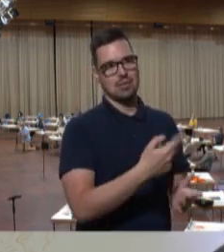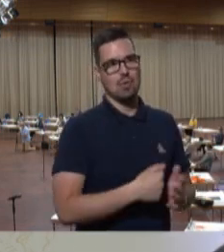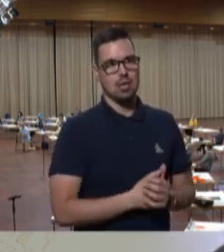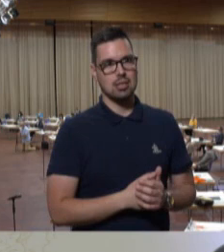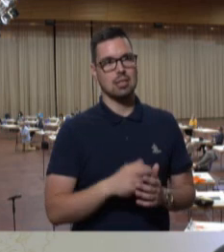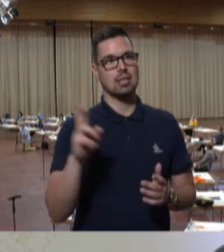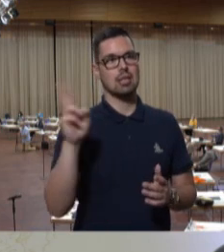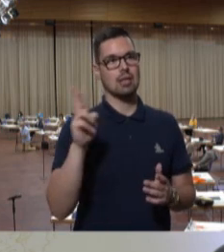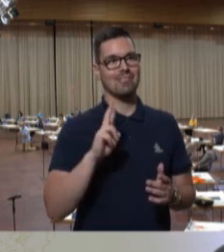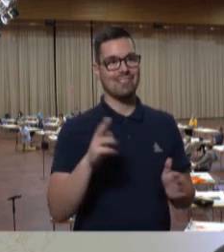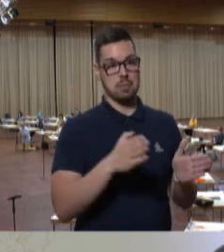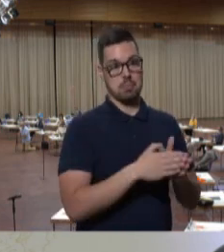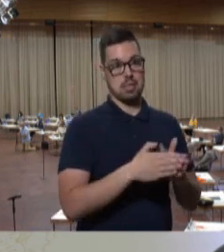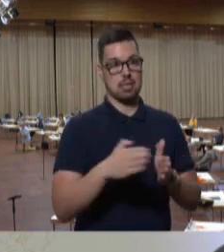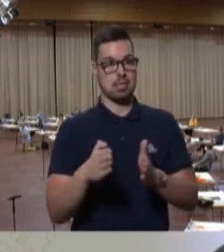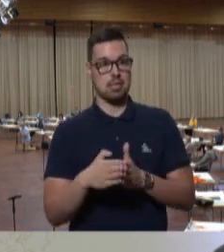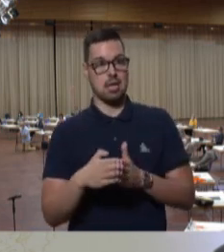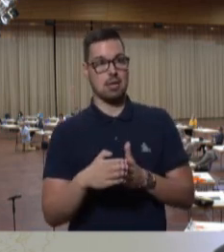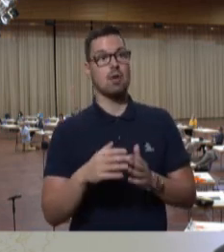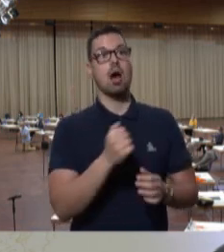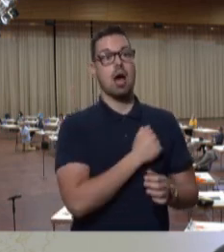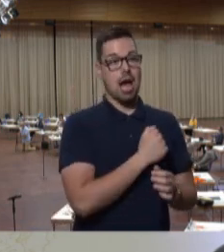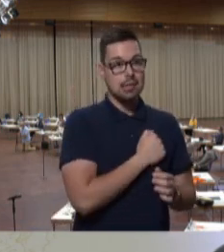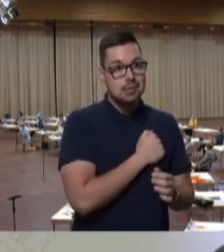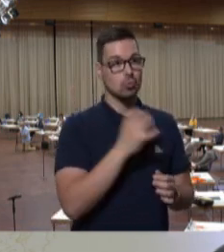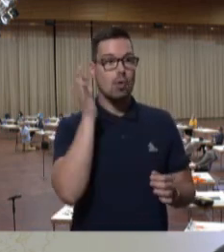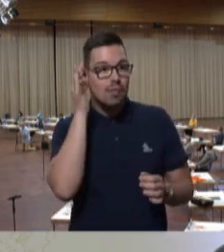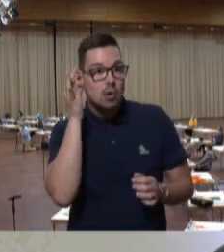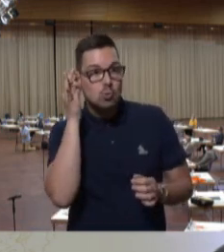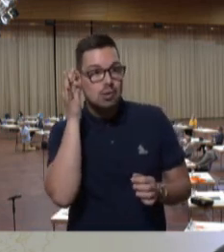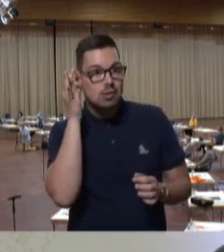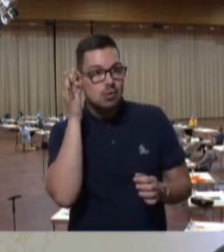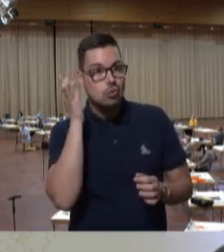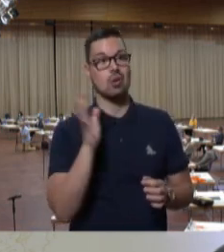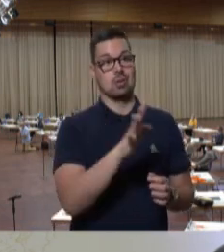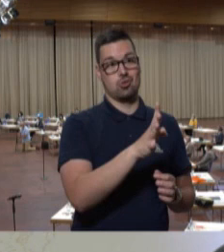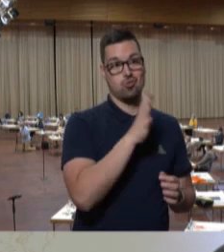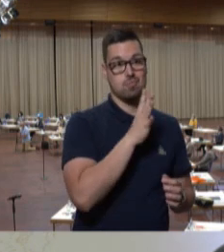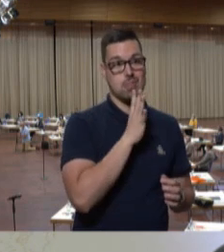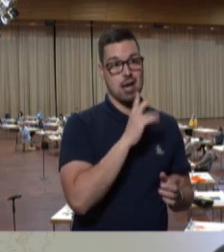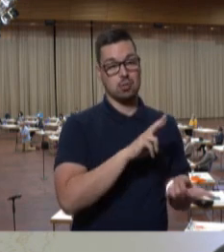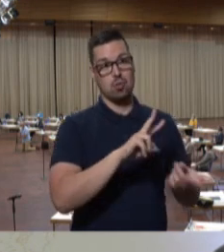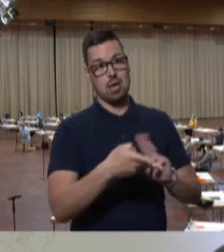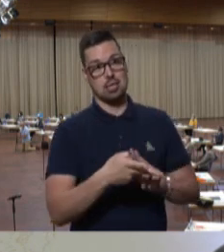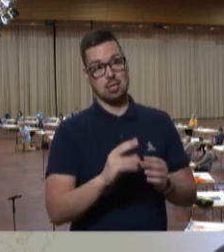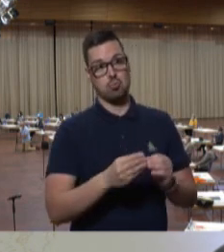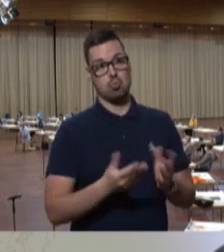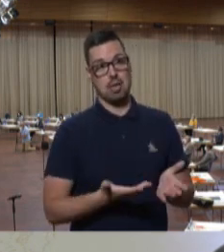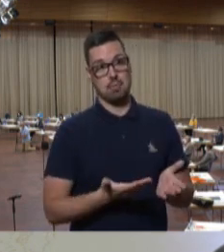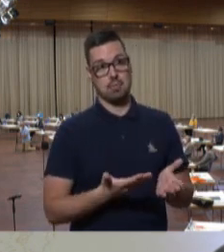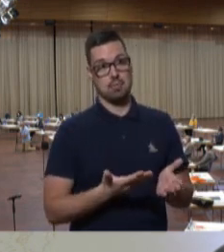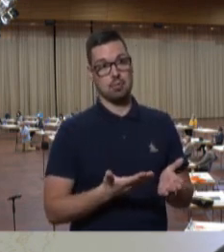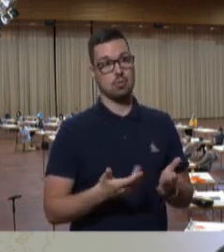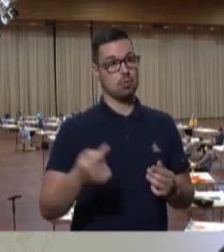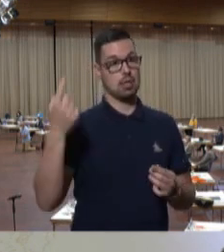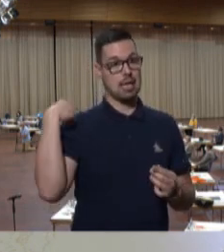Wer bei einer Plenardebatte Angst vor Frauenherrschaft hatte. Der hat statt Sprache andere Sorgen und scheint von gestern